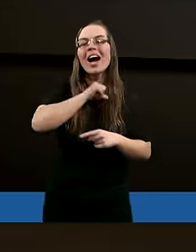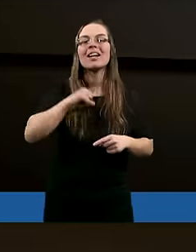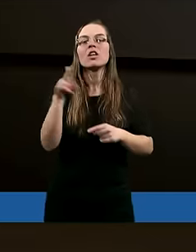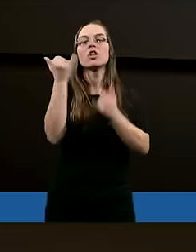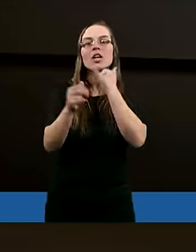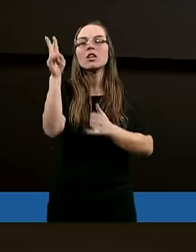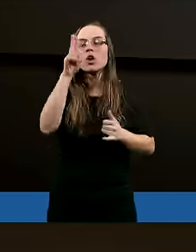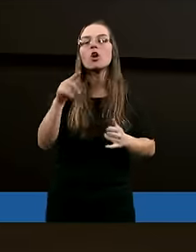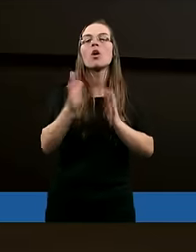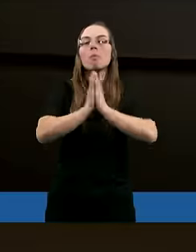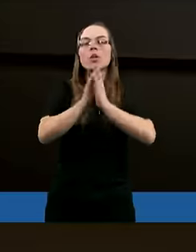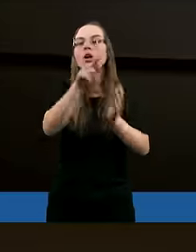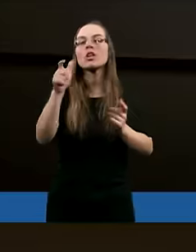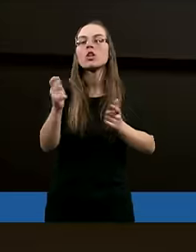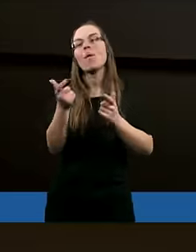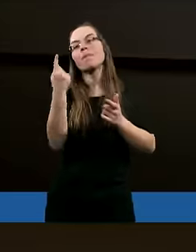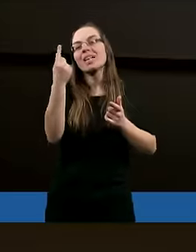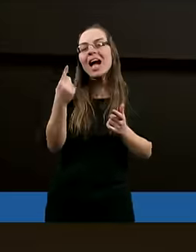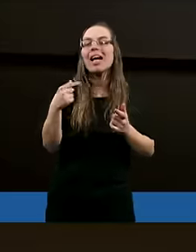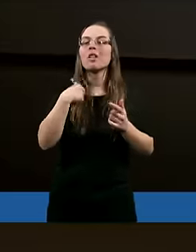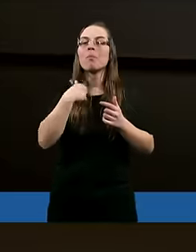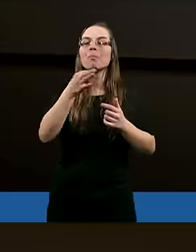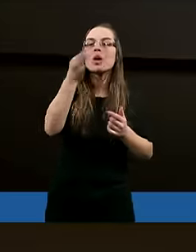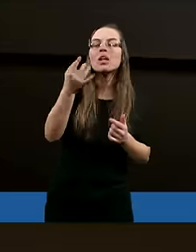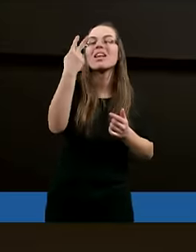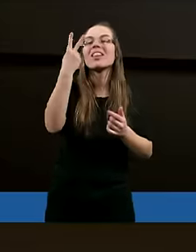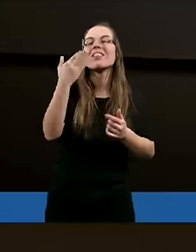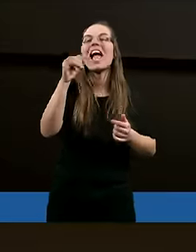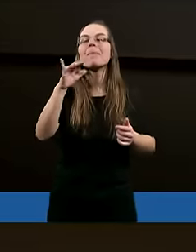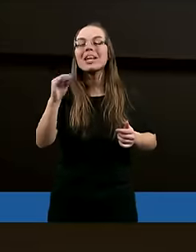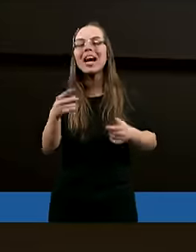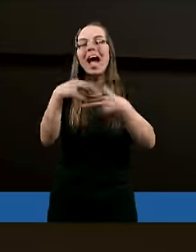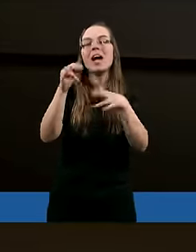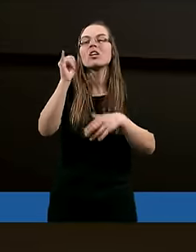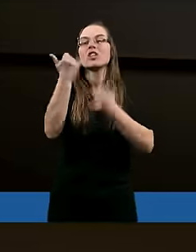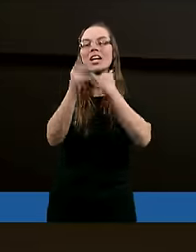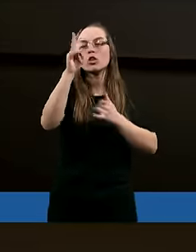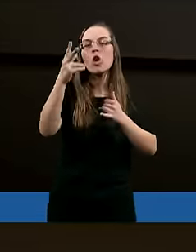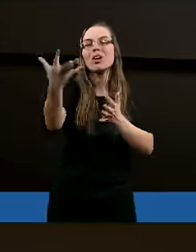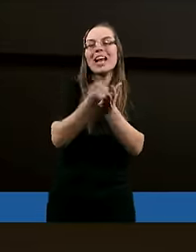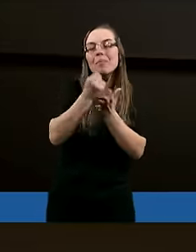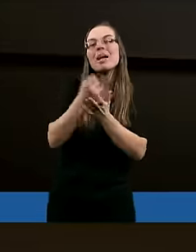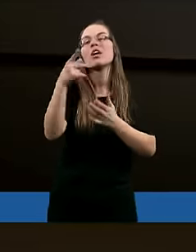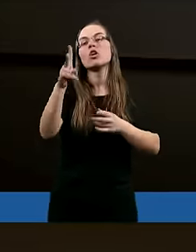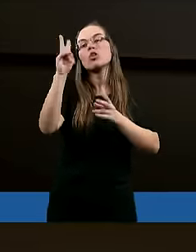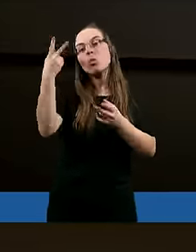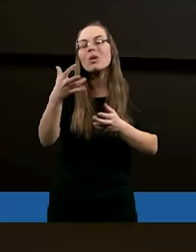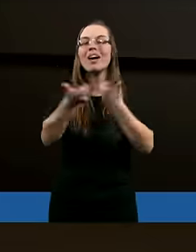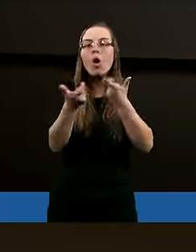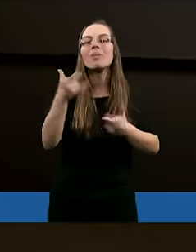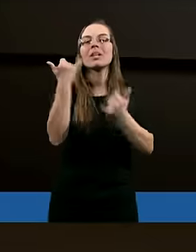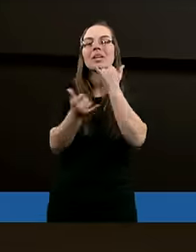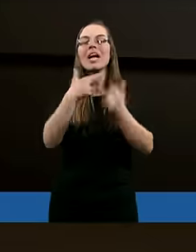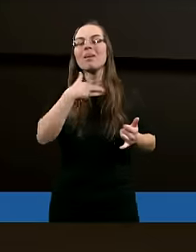Jeżeli ktoś poprosi, żebyś poszedł z nim jedną milę, to idź z nim dwie milę. Jeżeli ktoś ci zabierze jedno, daj jeszcze coś drugiego.